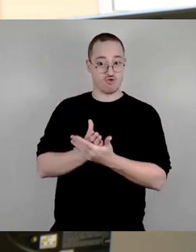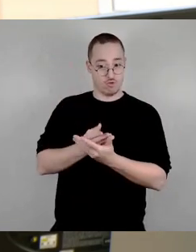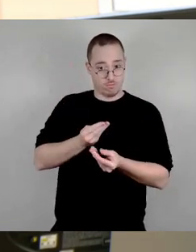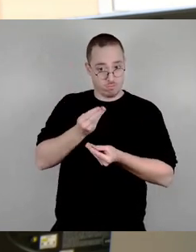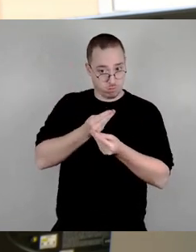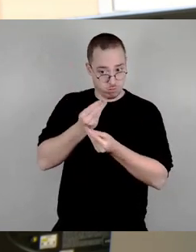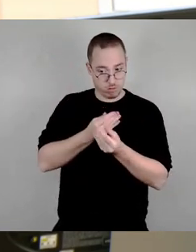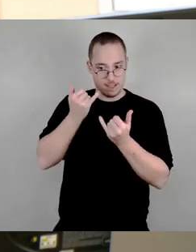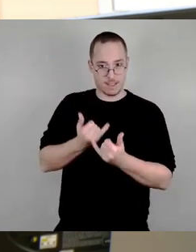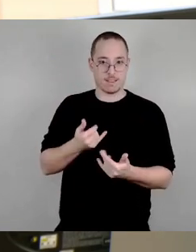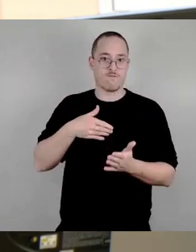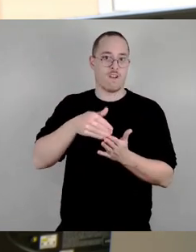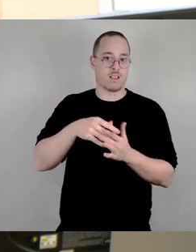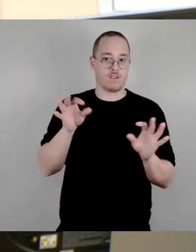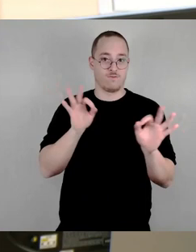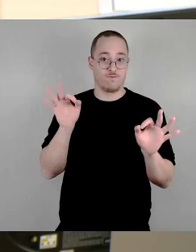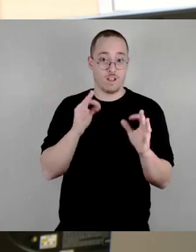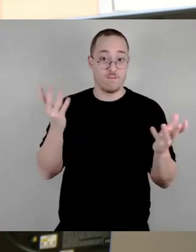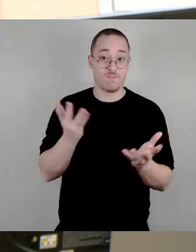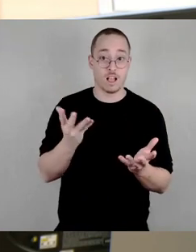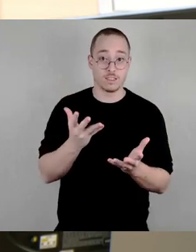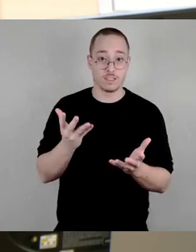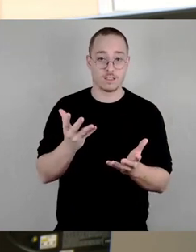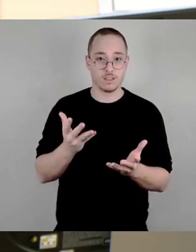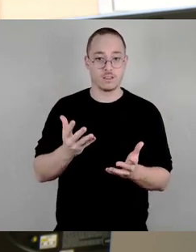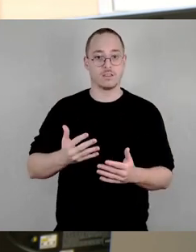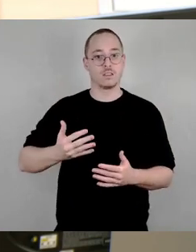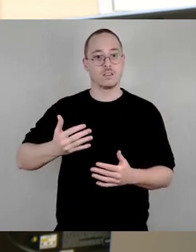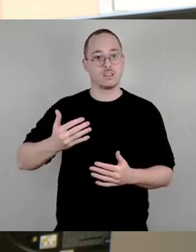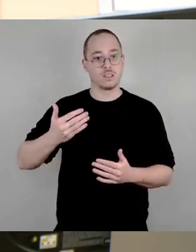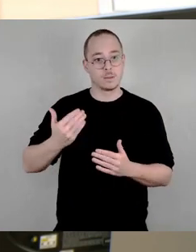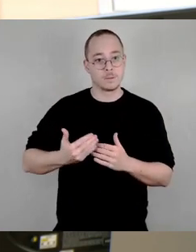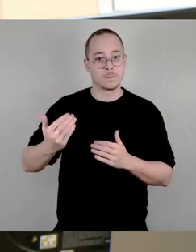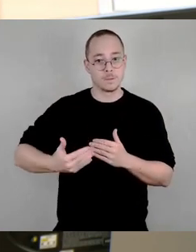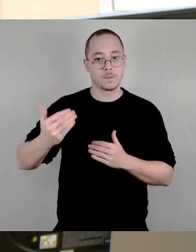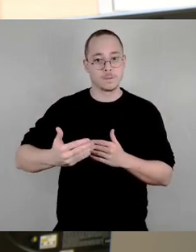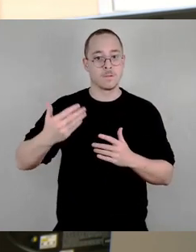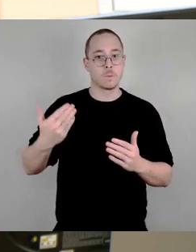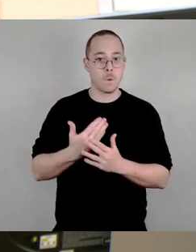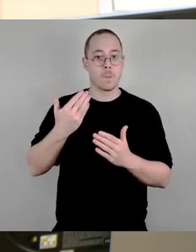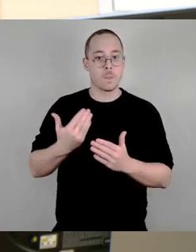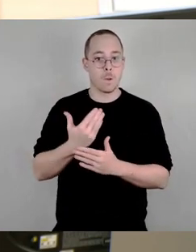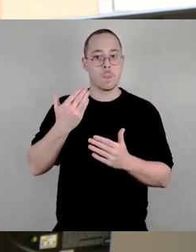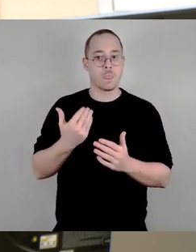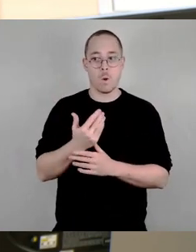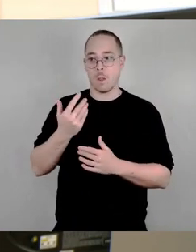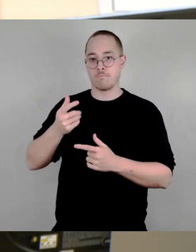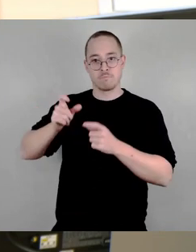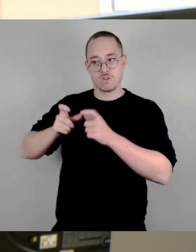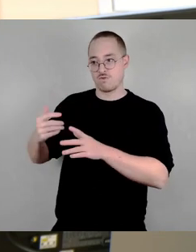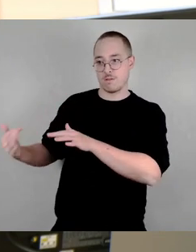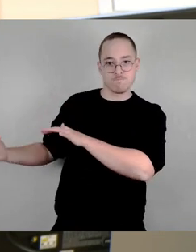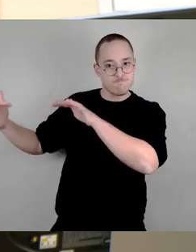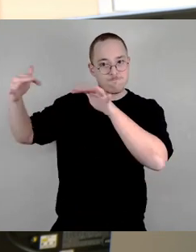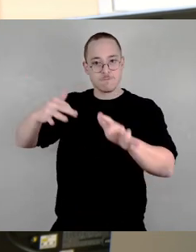Sie haben es vorhin formuliert, jedes Jahr aufs Neue immer wieder neue Menschen, die zu uns kommen und über eine bestimmte